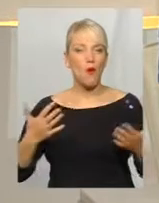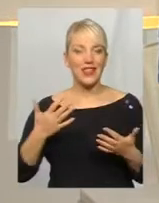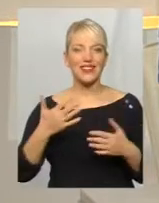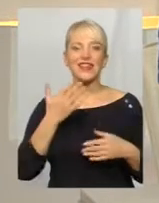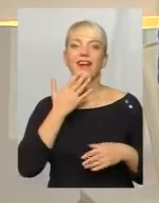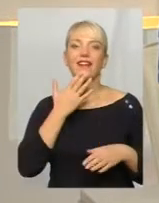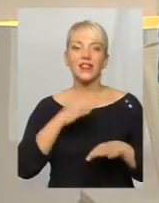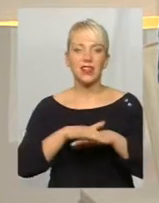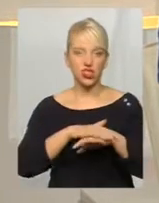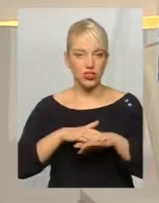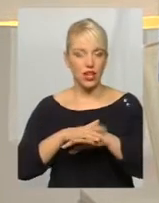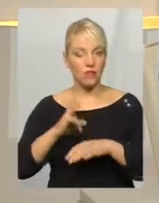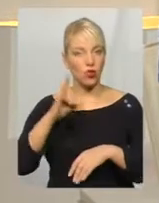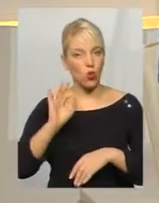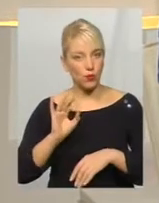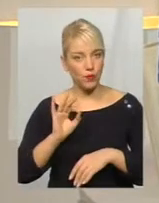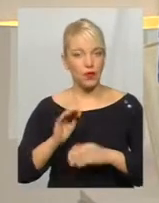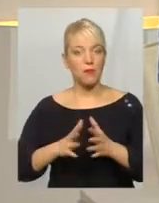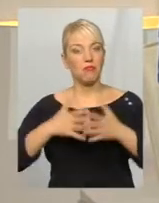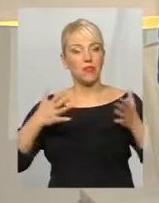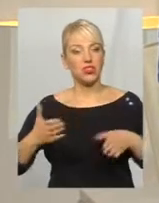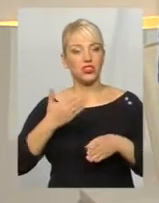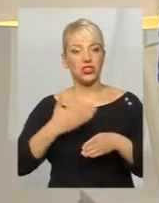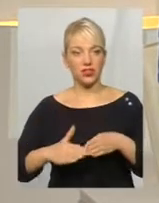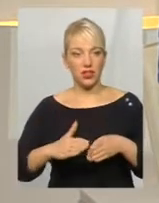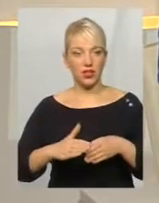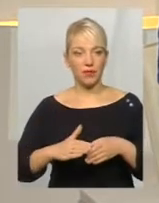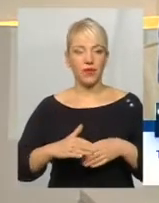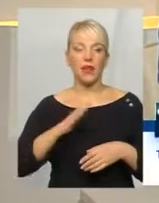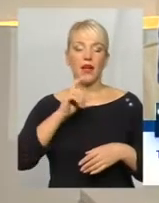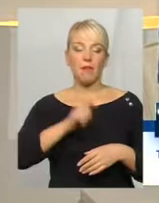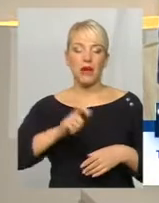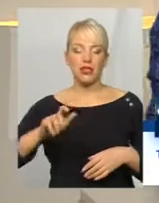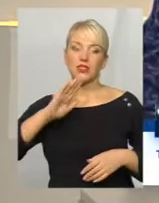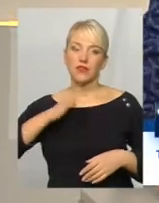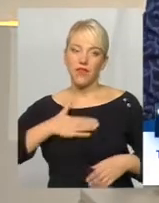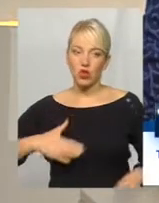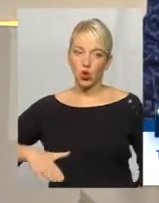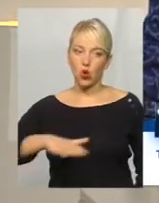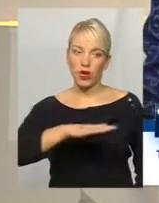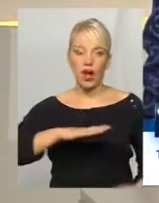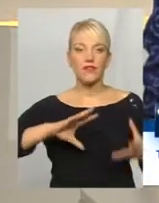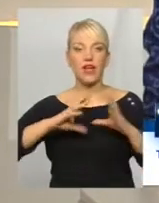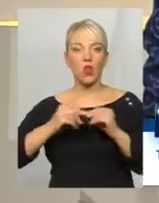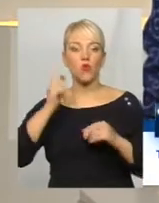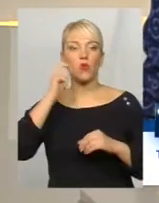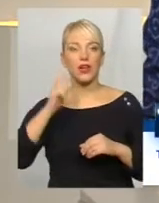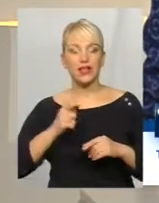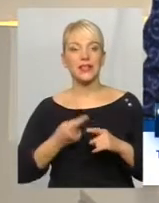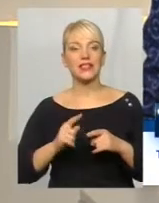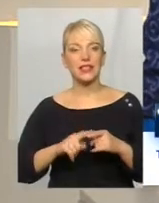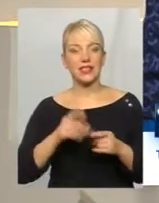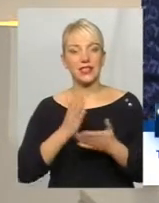водночас більша частина мешканців нашого краю і загалом громадян нашої держави є